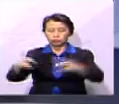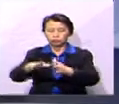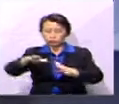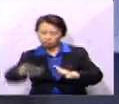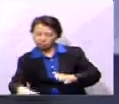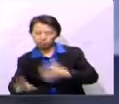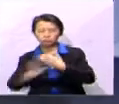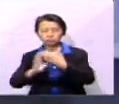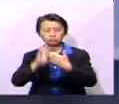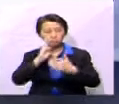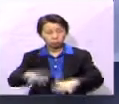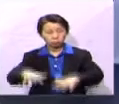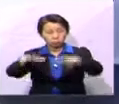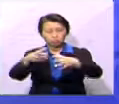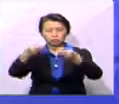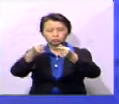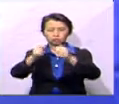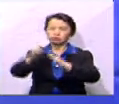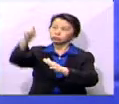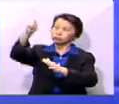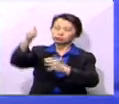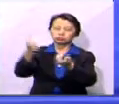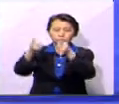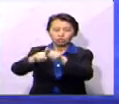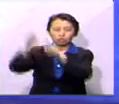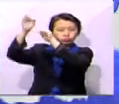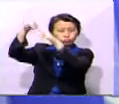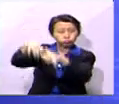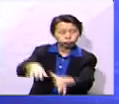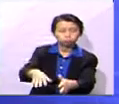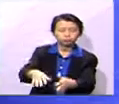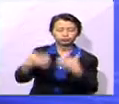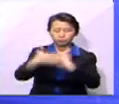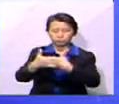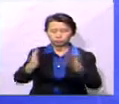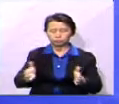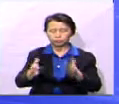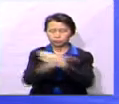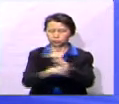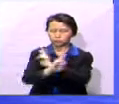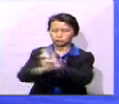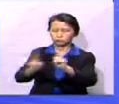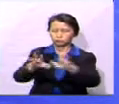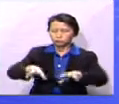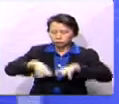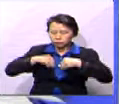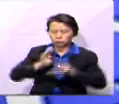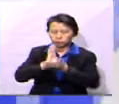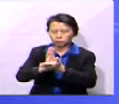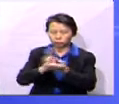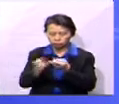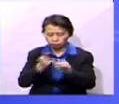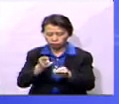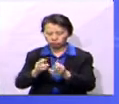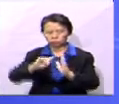rendah yang berisiko banjir dan tanah tinggi yang berisiko kejadian tanah runtuh. Bilik gerakan negeri bersedia menerima maklumat bantuan pengurusan